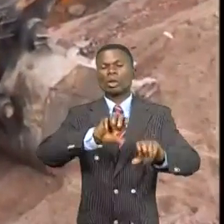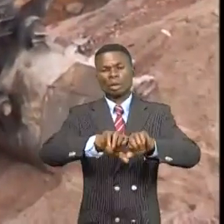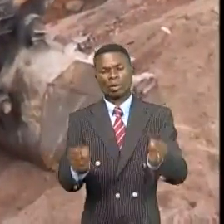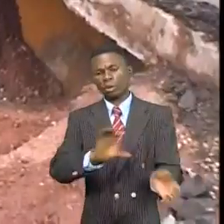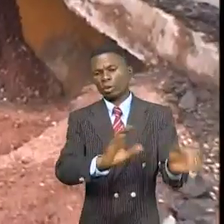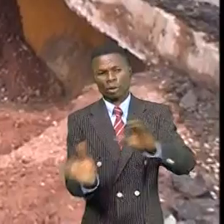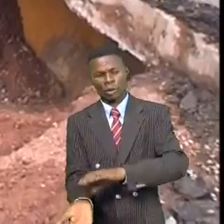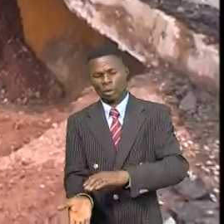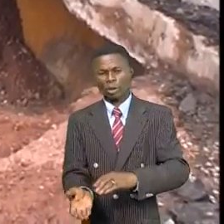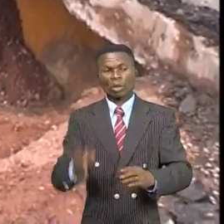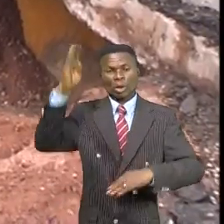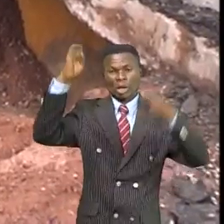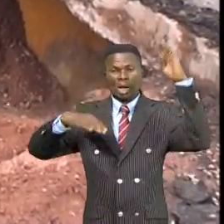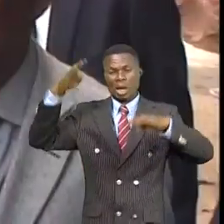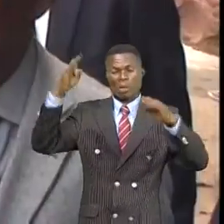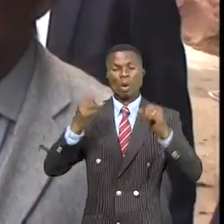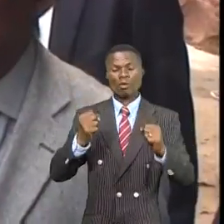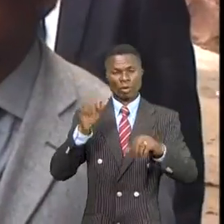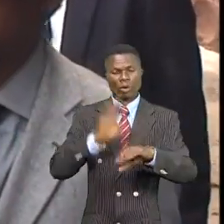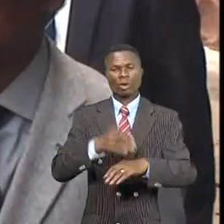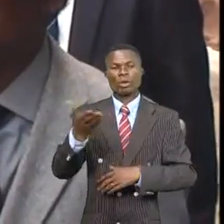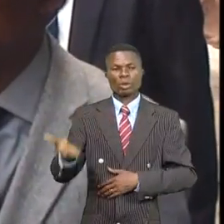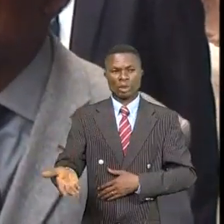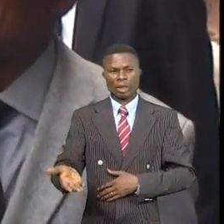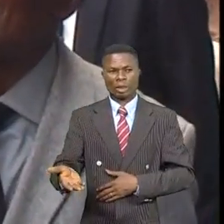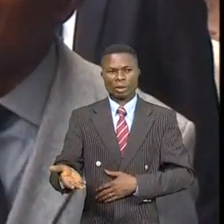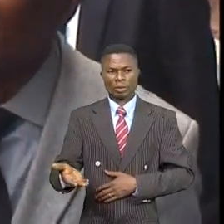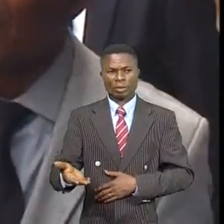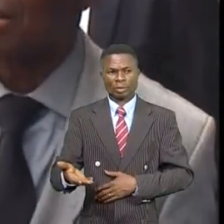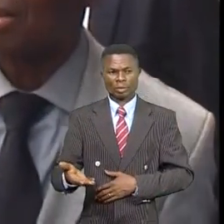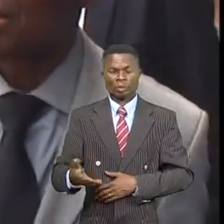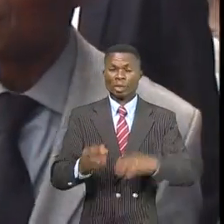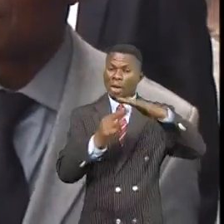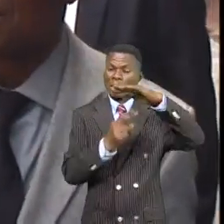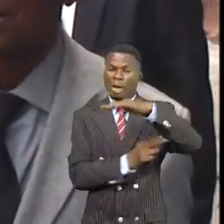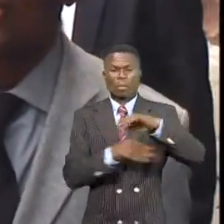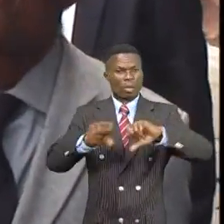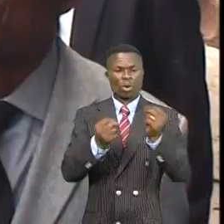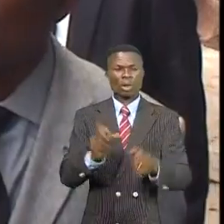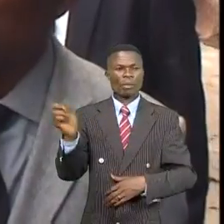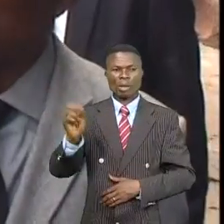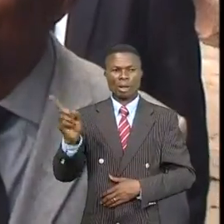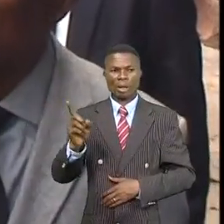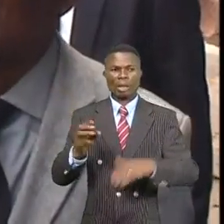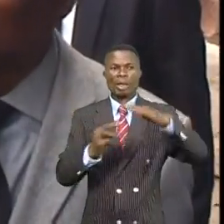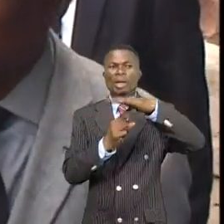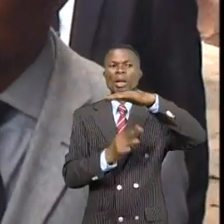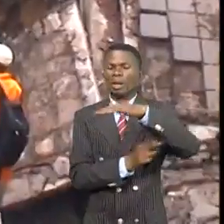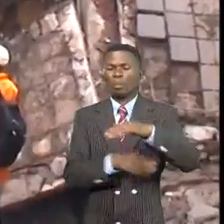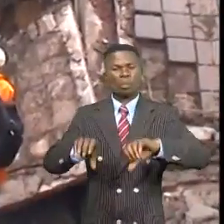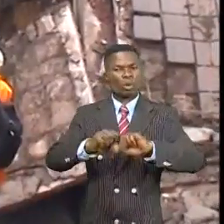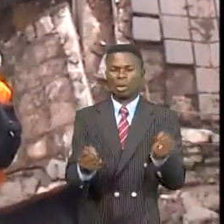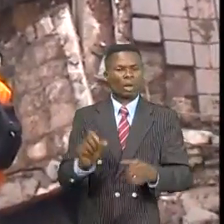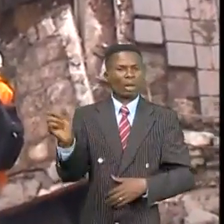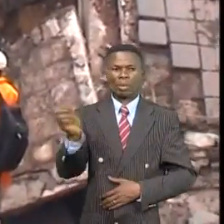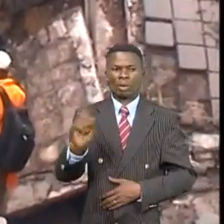à la suite des pluies diluviennes. Le pont n'est pas cassé. Le pont n'est pas cassé.